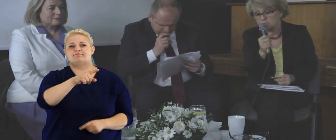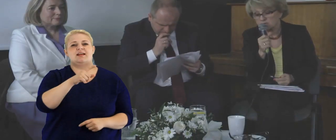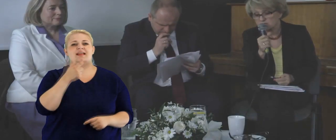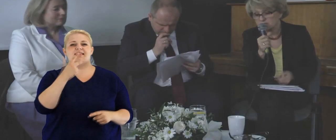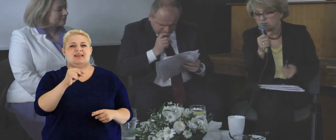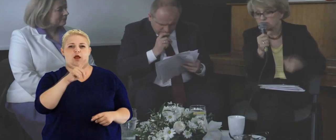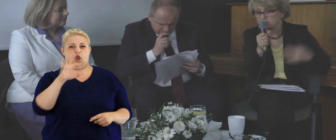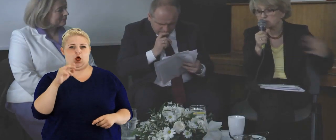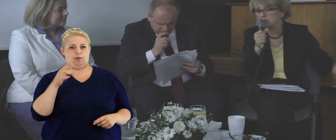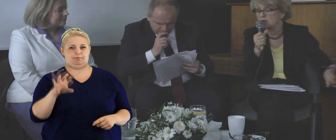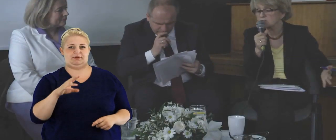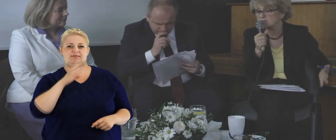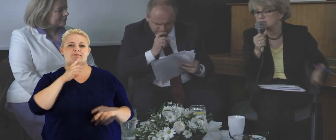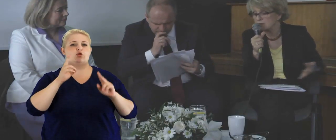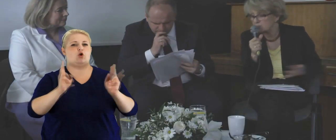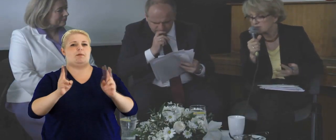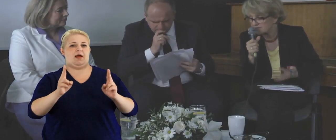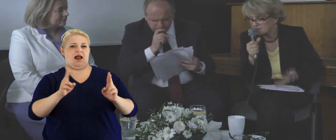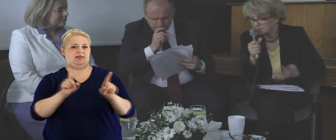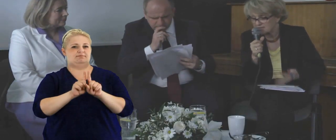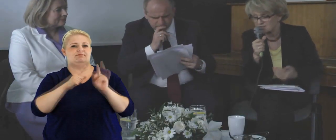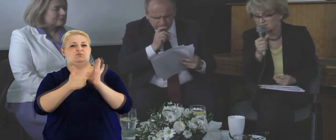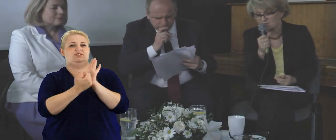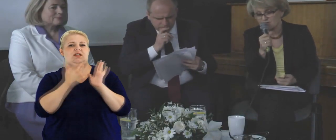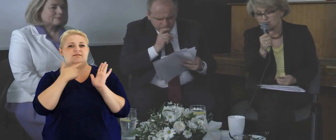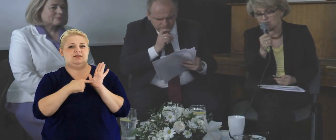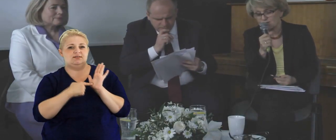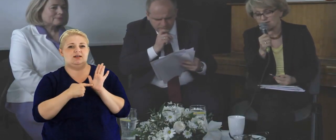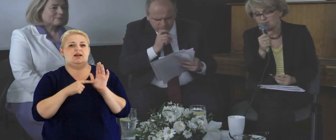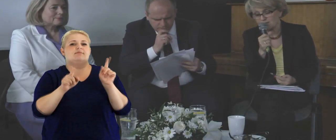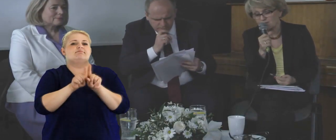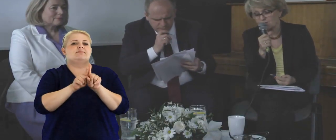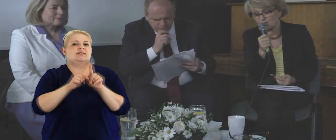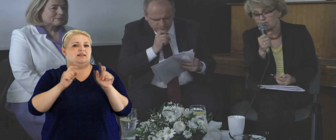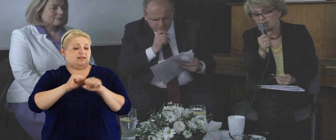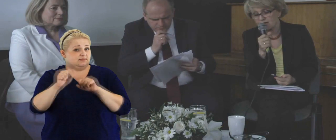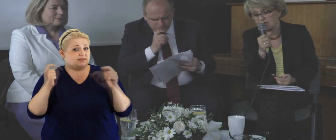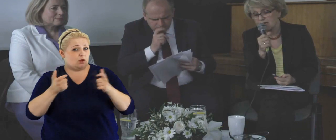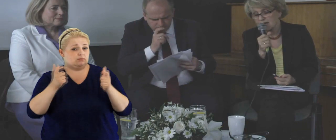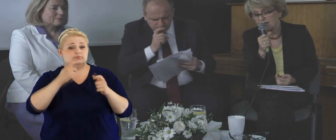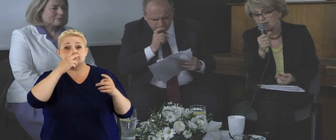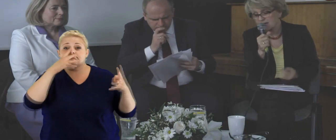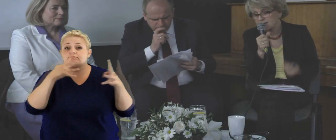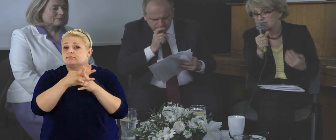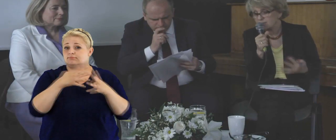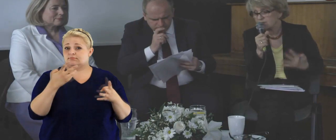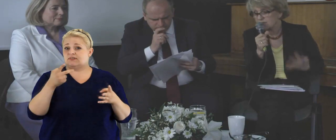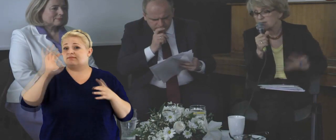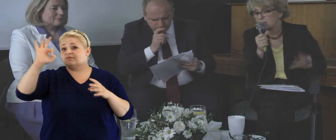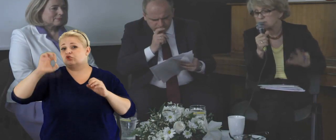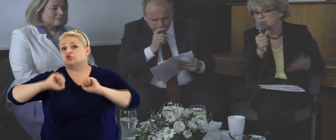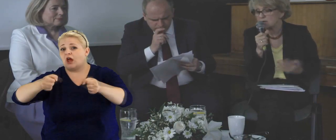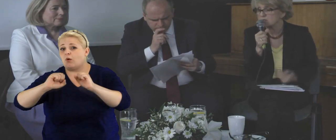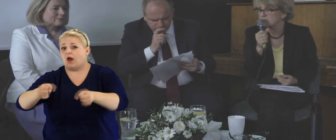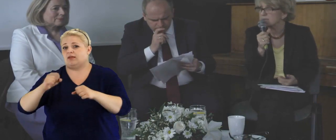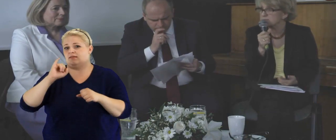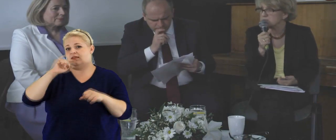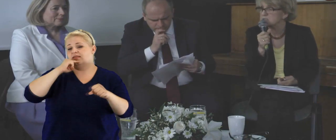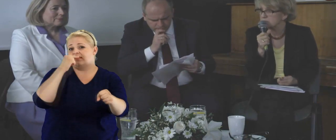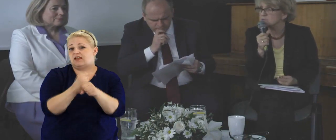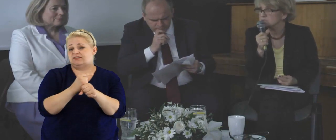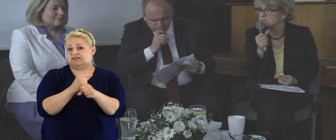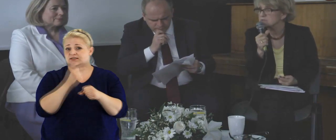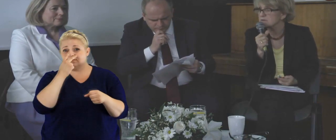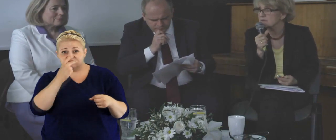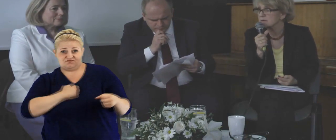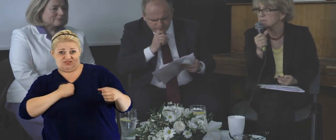przejrzystości. To niby nie chodzi o ten lobbying w takim klasycznym rozumieniu, jak to prawo mówi, ale jest pewne jakby zagrożenie dla